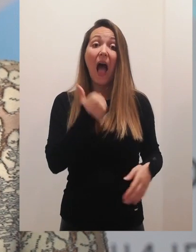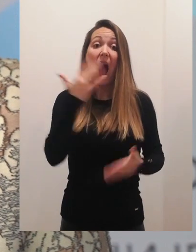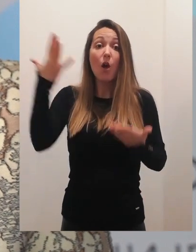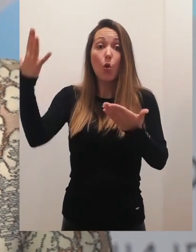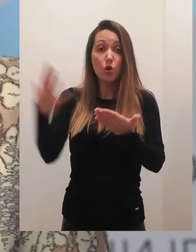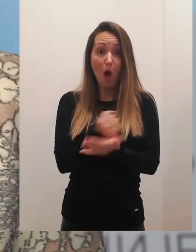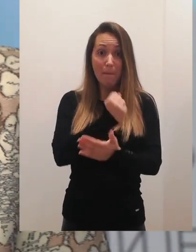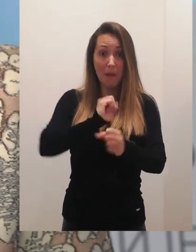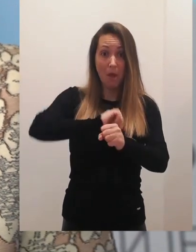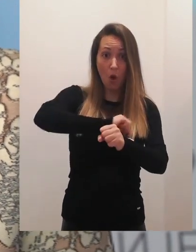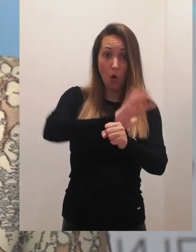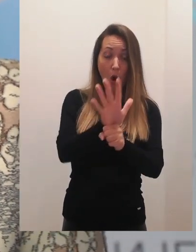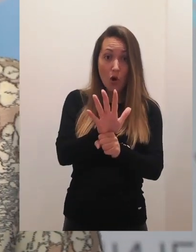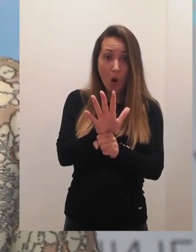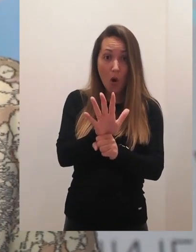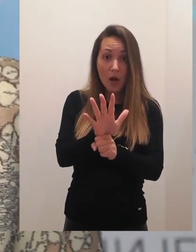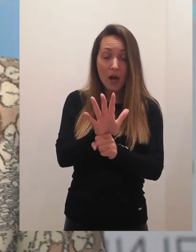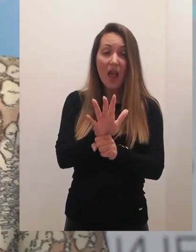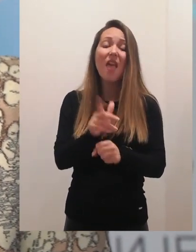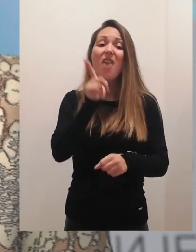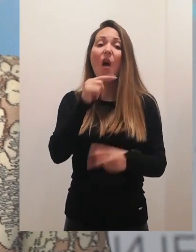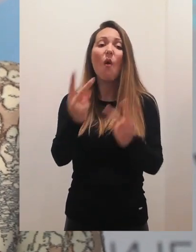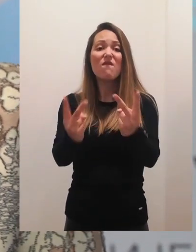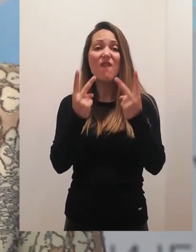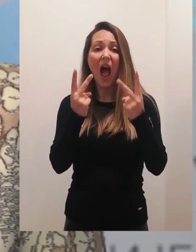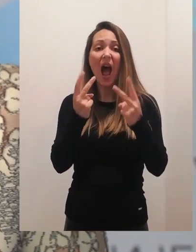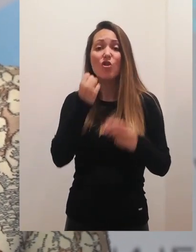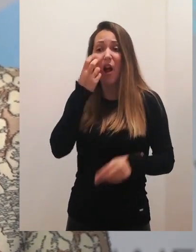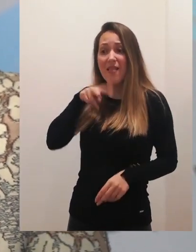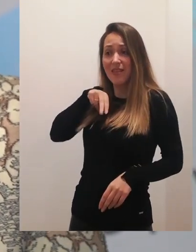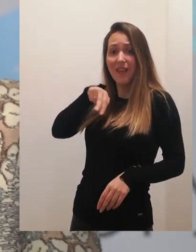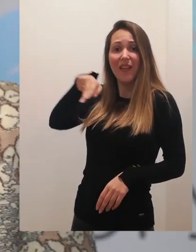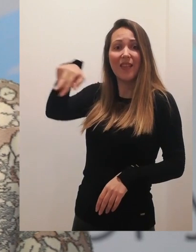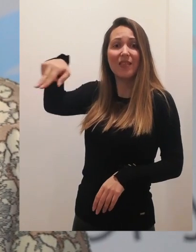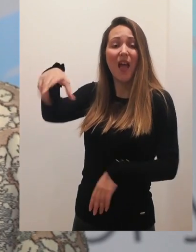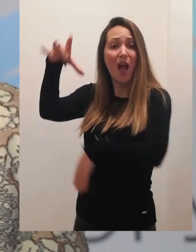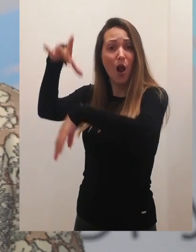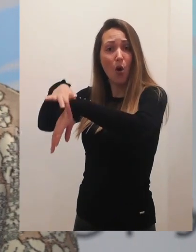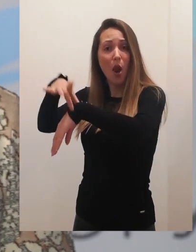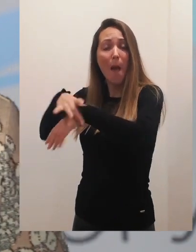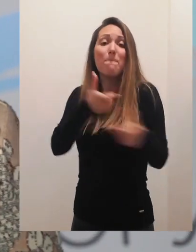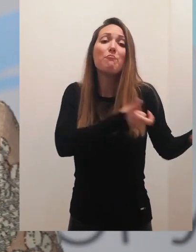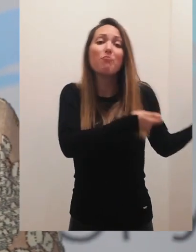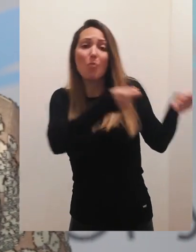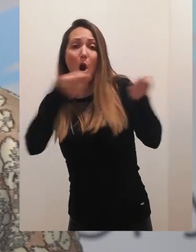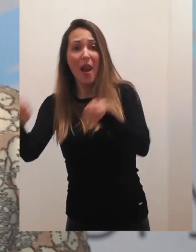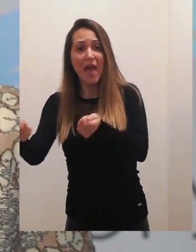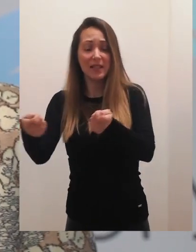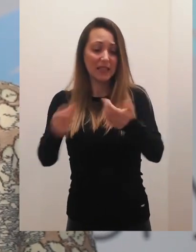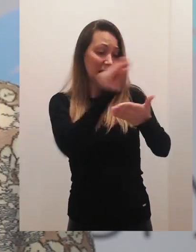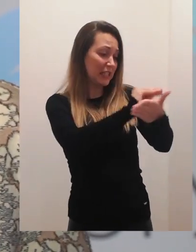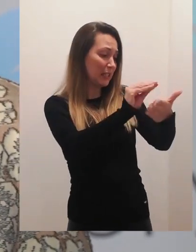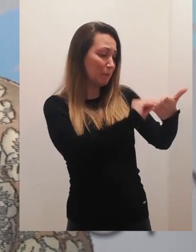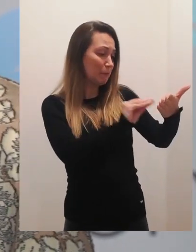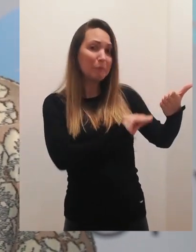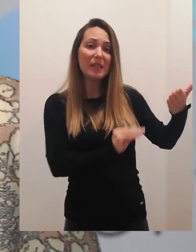Ako dođe kontakt sa koronavirusom i ako obolivate infekcije, vrlo je važno da ga dodu bonus, odbar sa poslednjim izveštajem svog lekara,